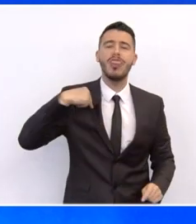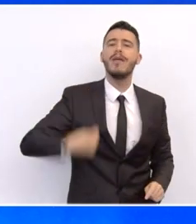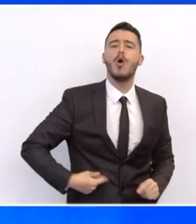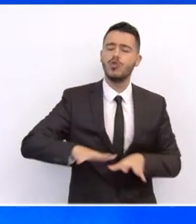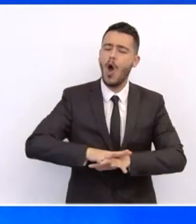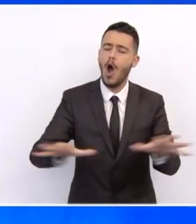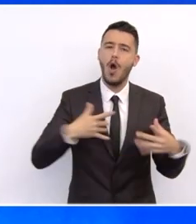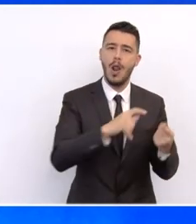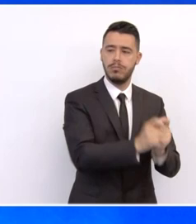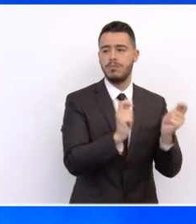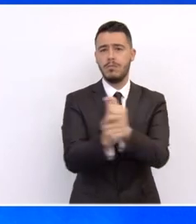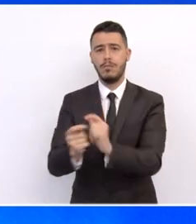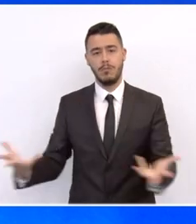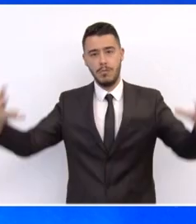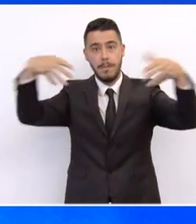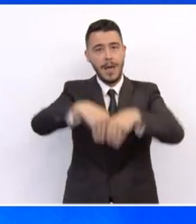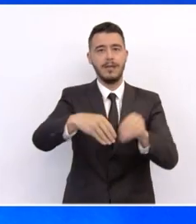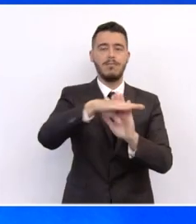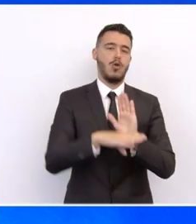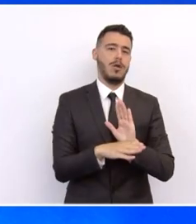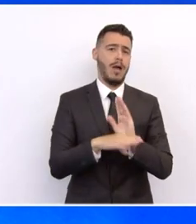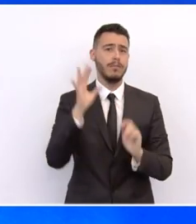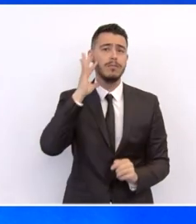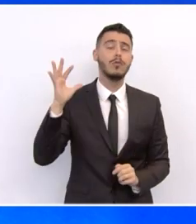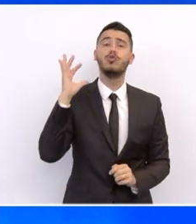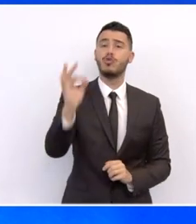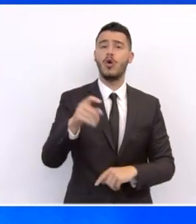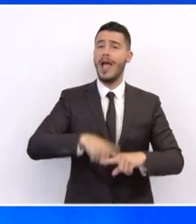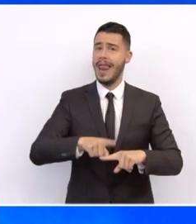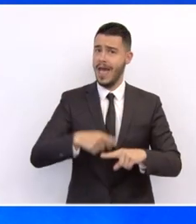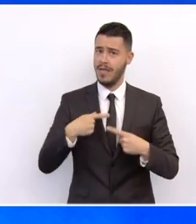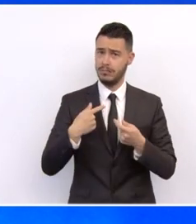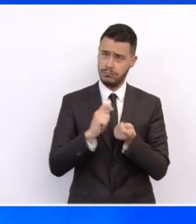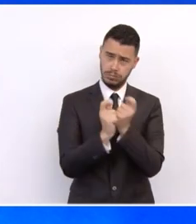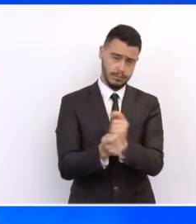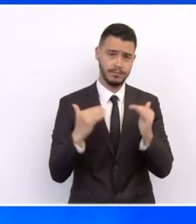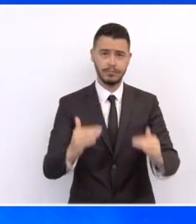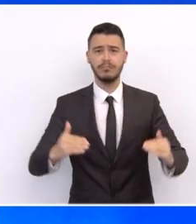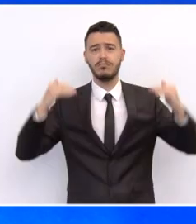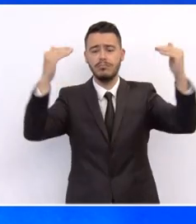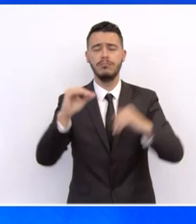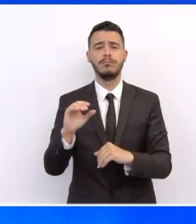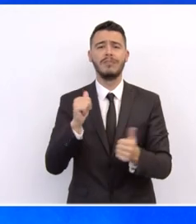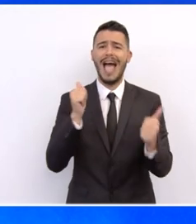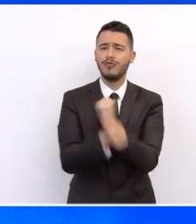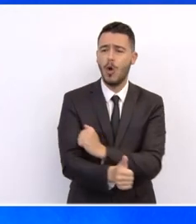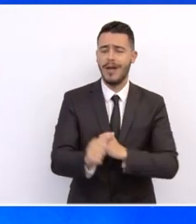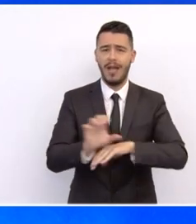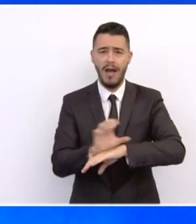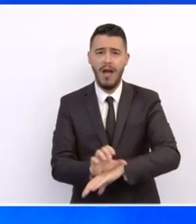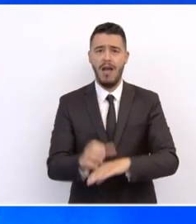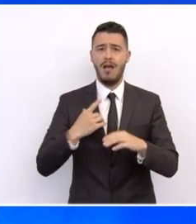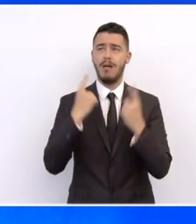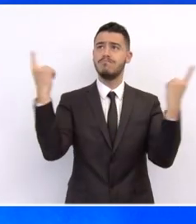ένα σχέδιο που έχει σαν στόχο να κάνει την Ελλάδα πιο δίκαιη, πιο πράσινη, πιο ψηφιακή, πιο εξωστρεφή και πιο παραγωγική.